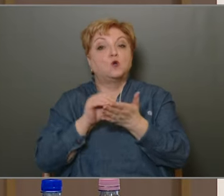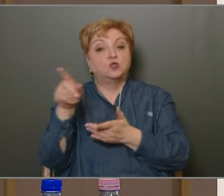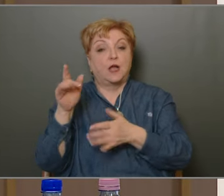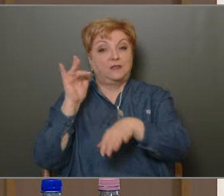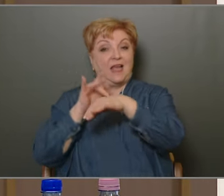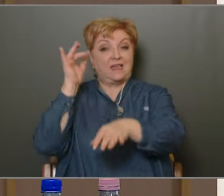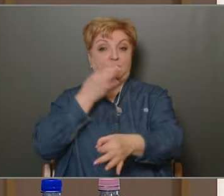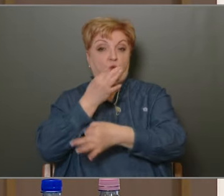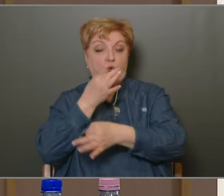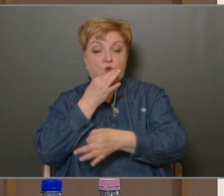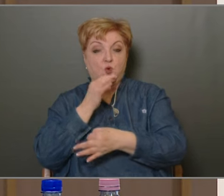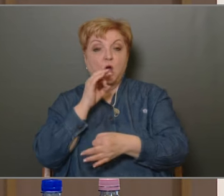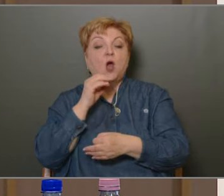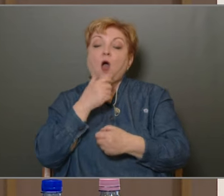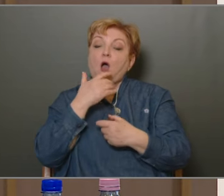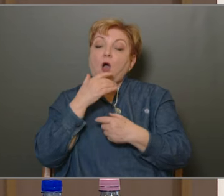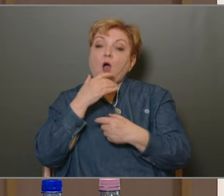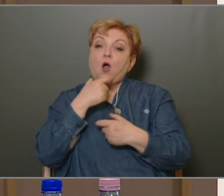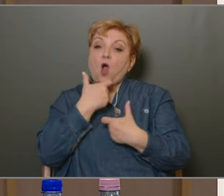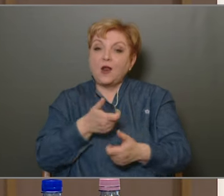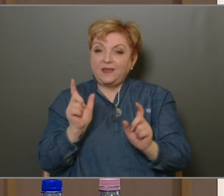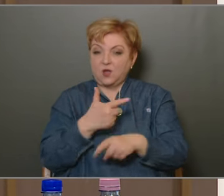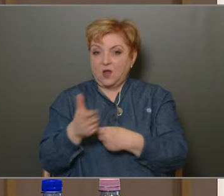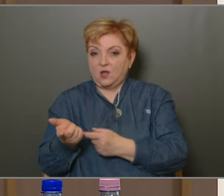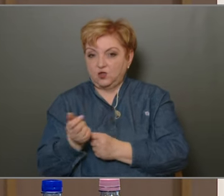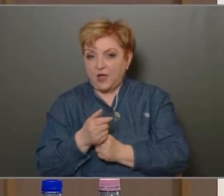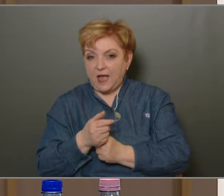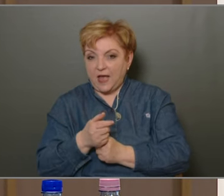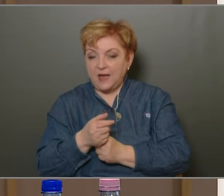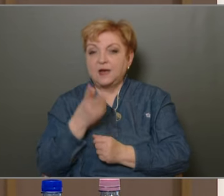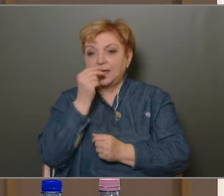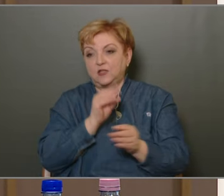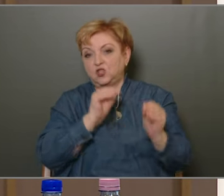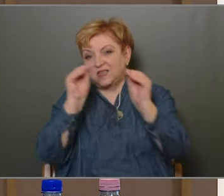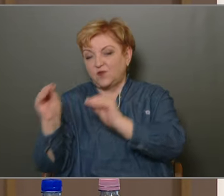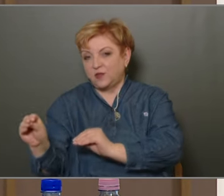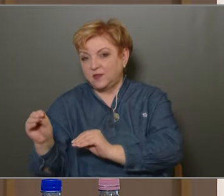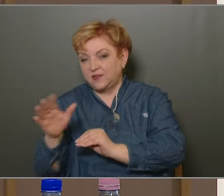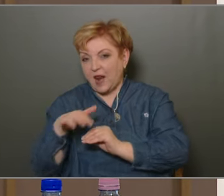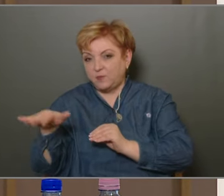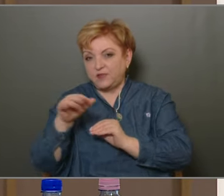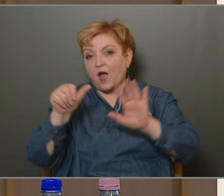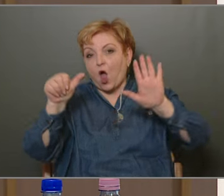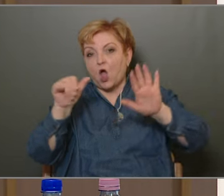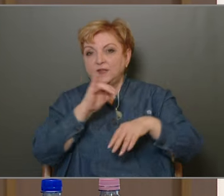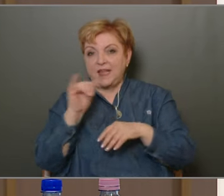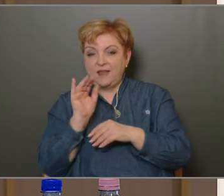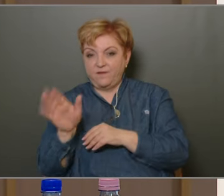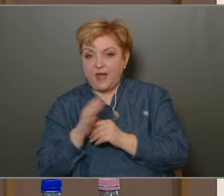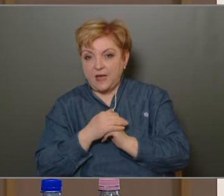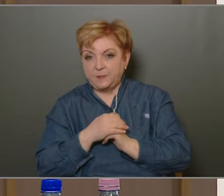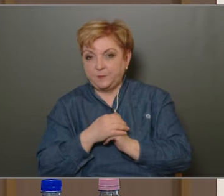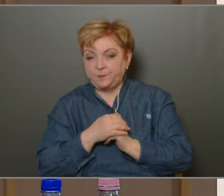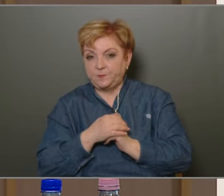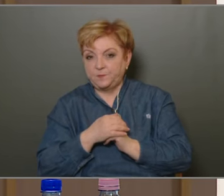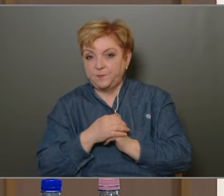érintő kérdéskör, az a hajléktalanság kérdéskör Ami a rendőrséghez van telepítve, ugye most már kb. 6 éve Ez